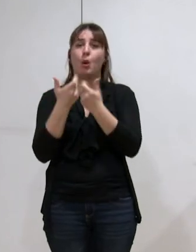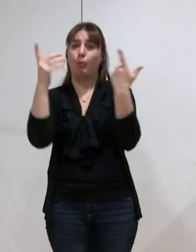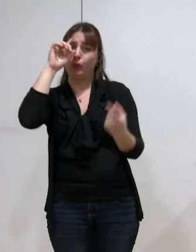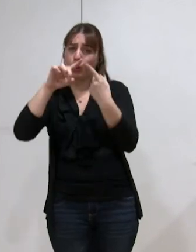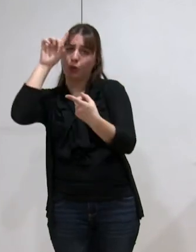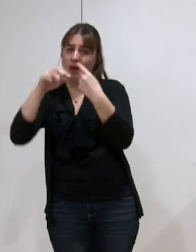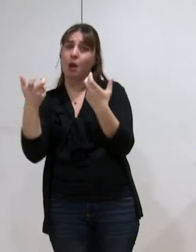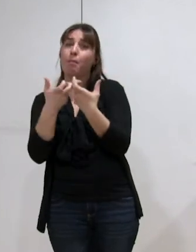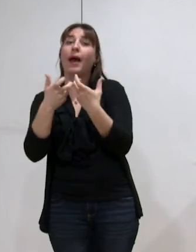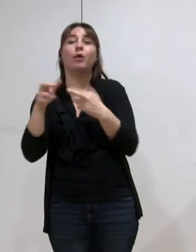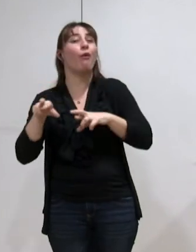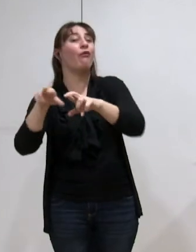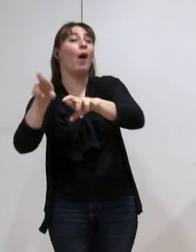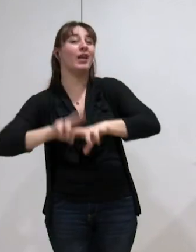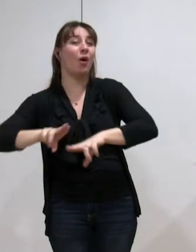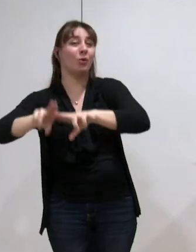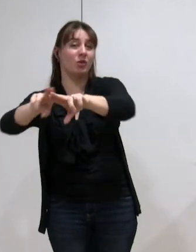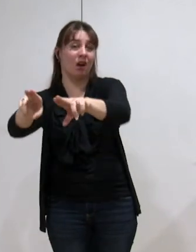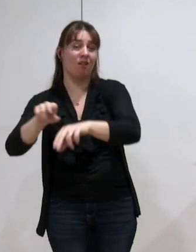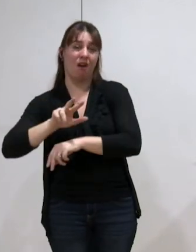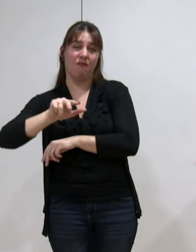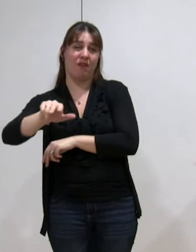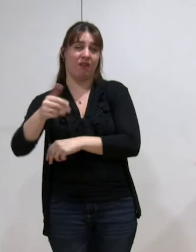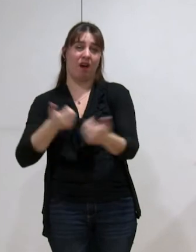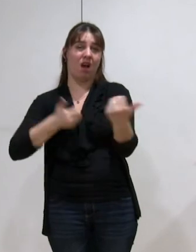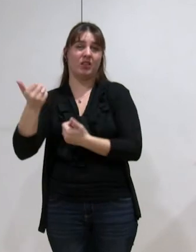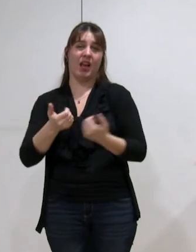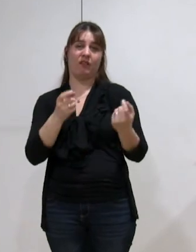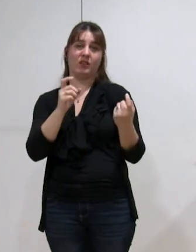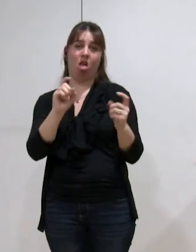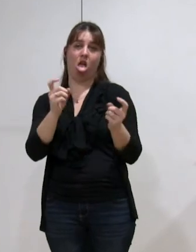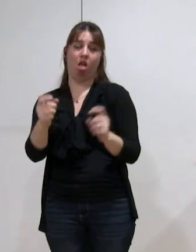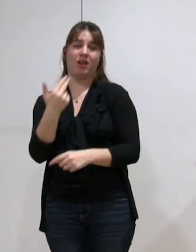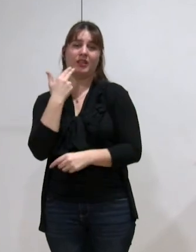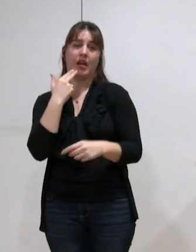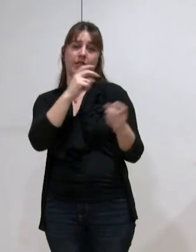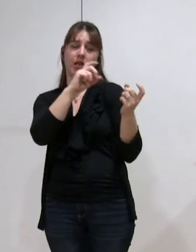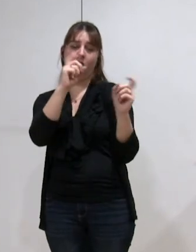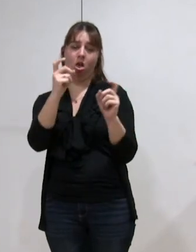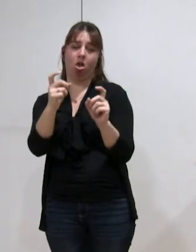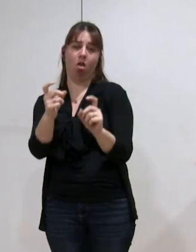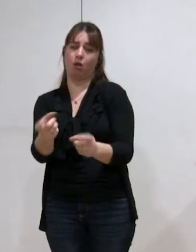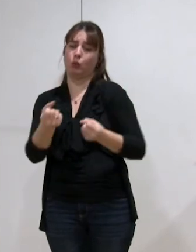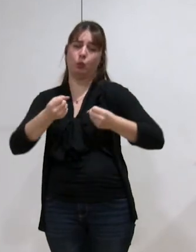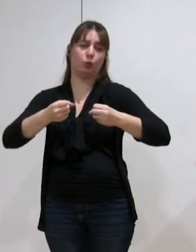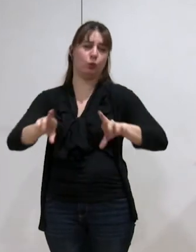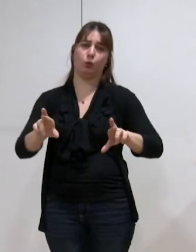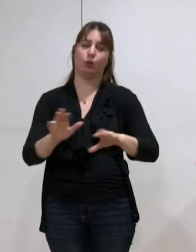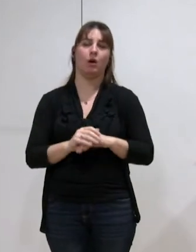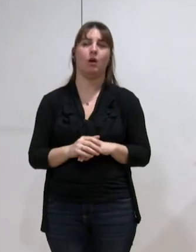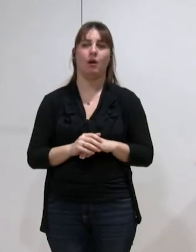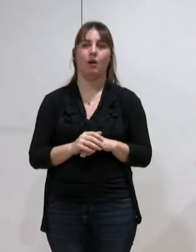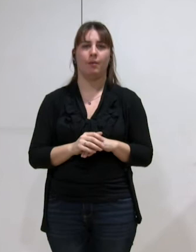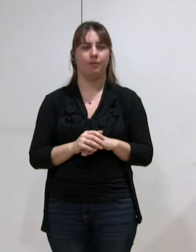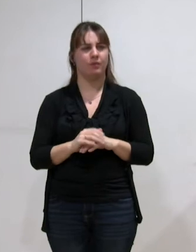celui de l'entretien de la voirie, une dégradation du service rendu aux habitants. Et c'est donc, au total, un message